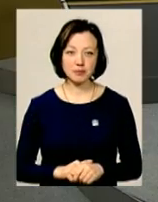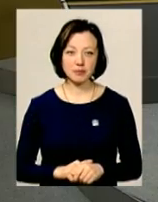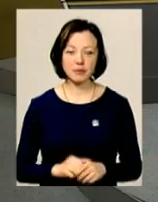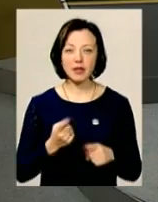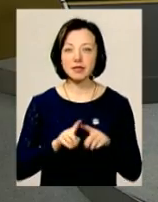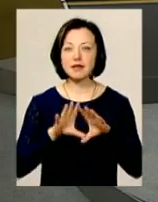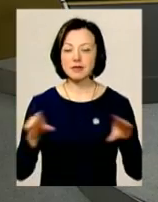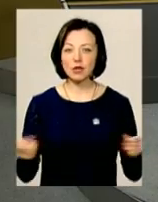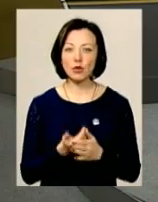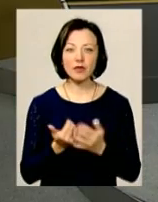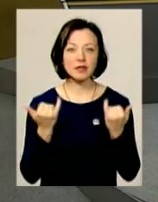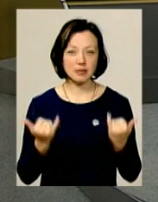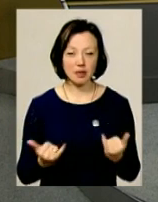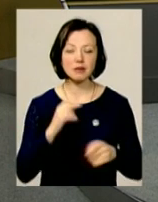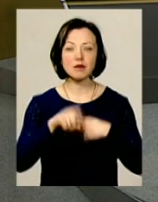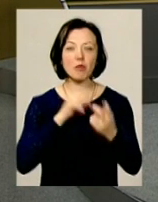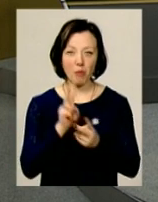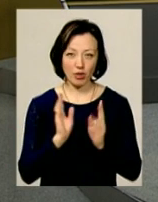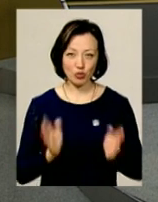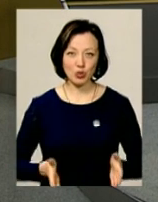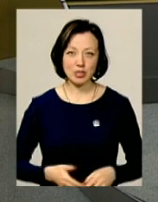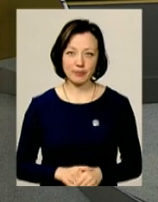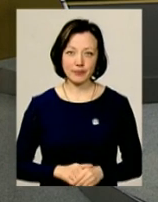І це всі новини на цю годину. Побачимось!